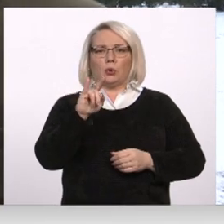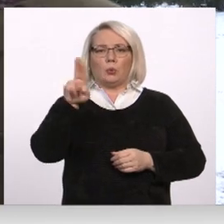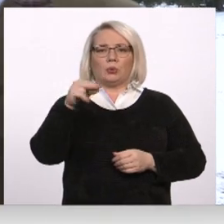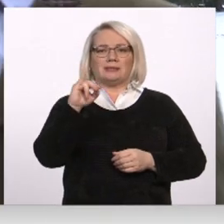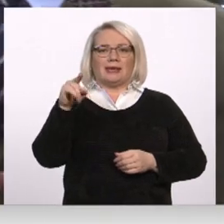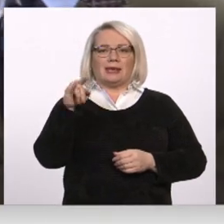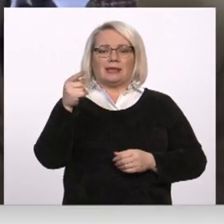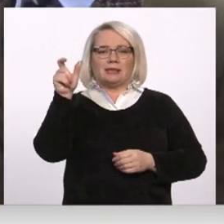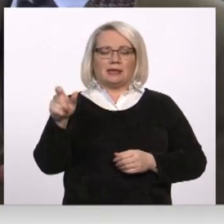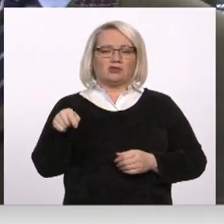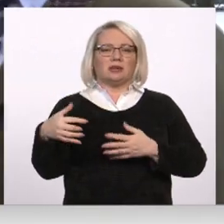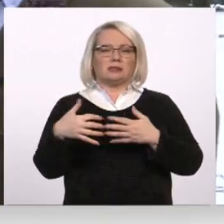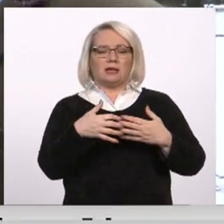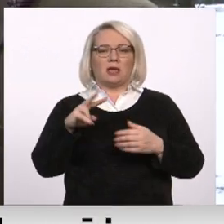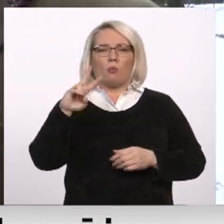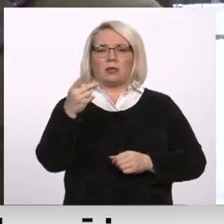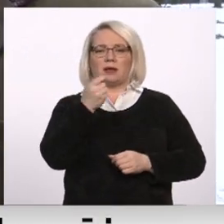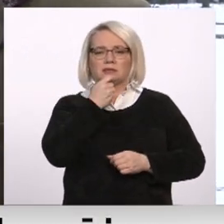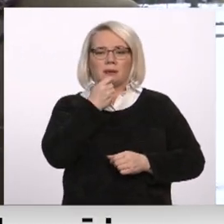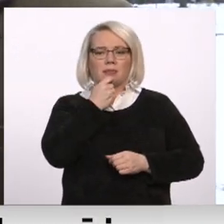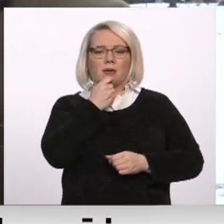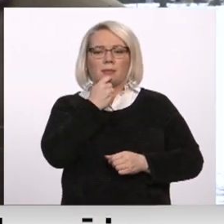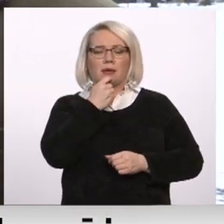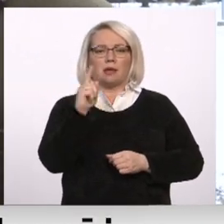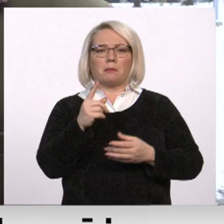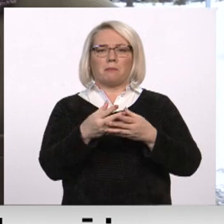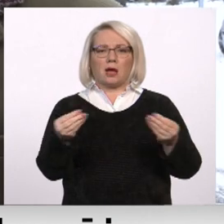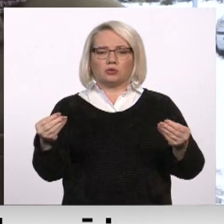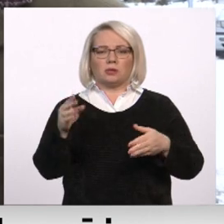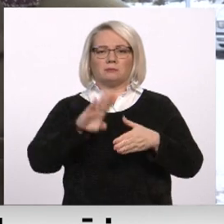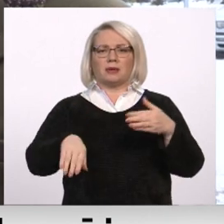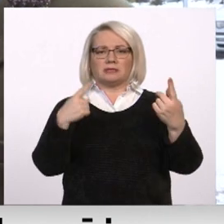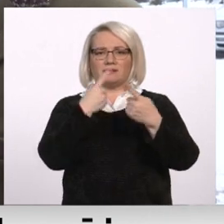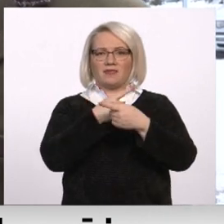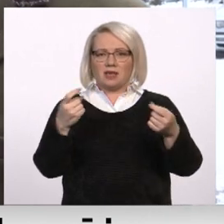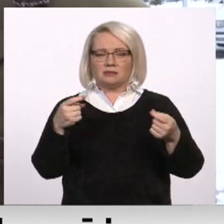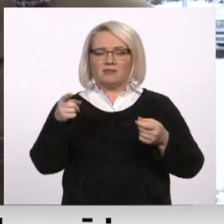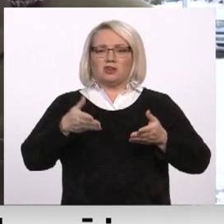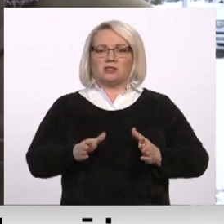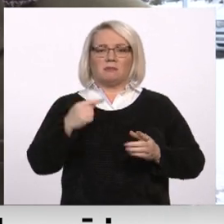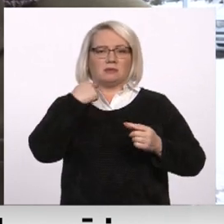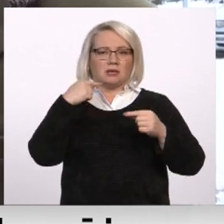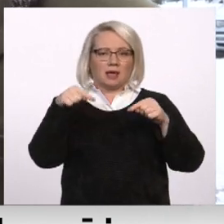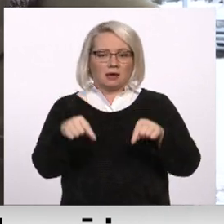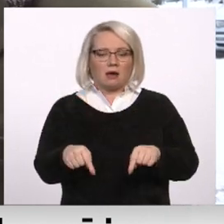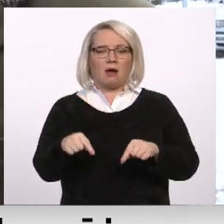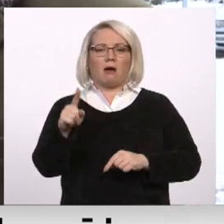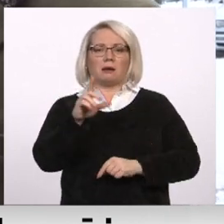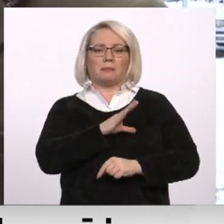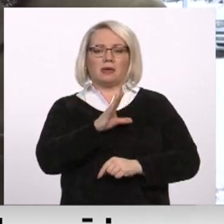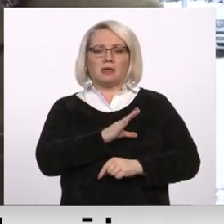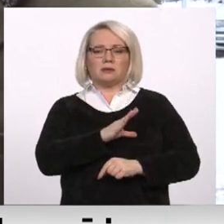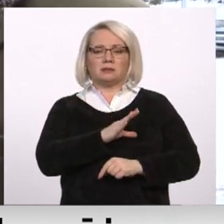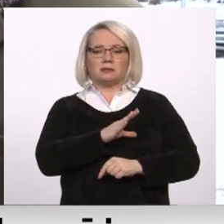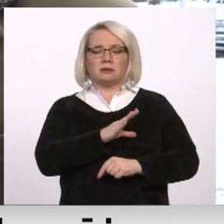šajā skaujās 2. septembrī, ir pazudis bez vēsts, bet viņš ir dzīves Rīgā, ir bijis